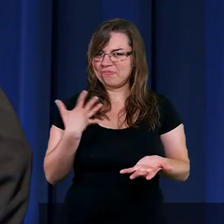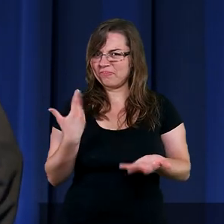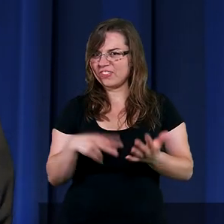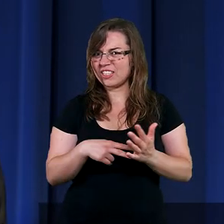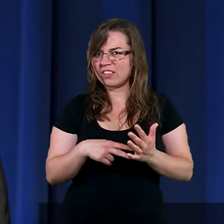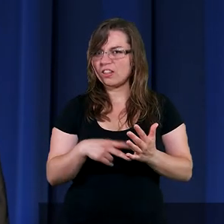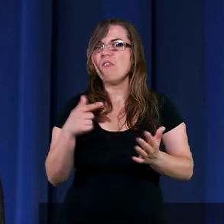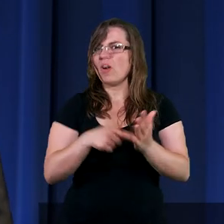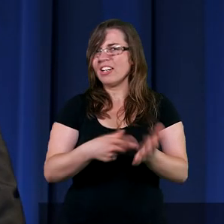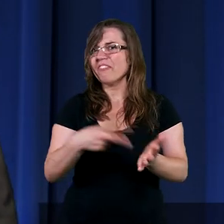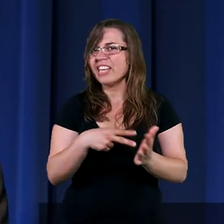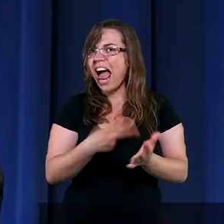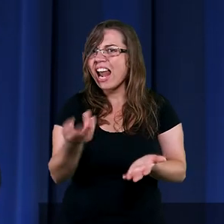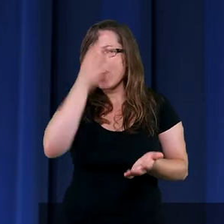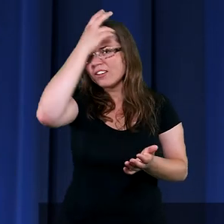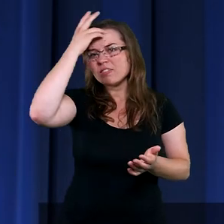No właśnie widelec.